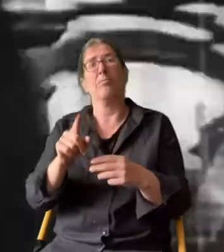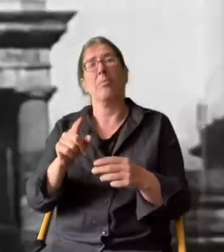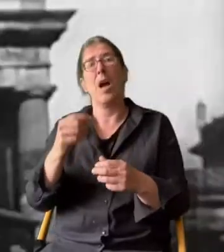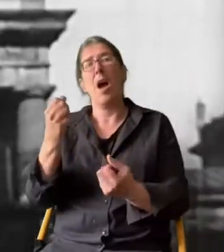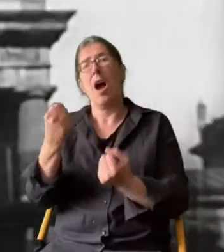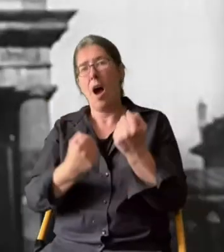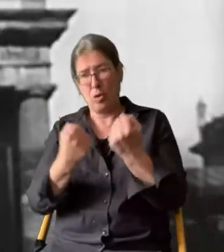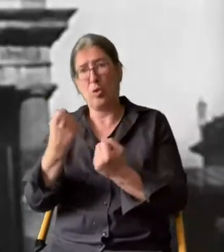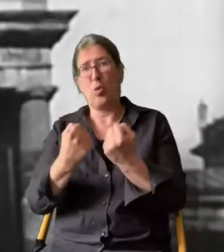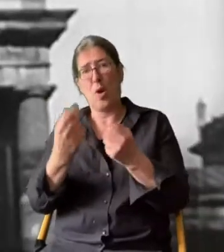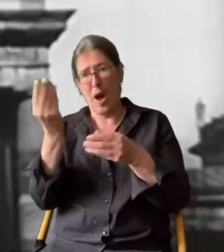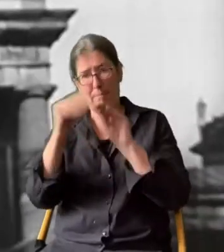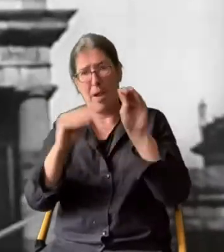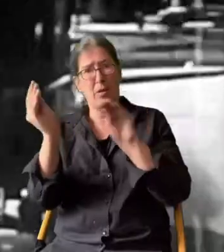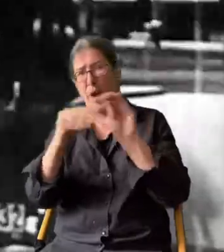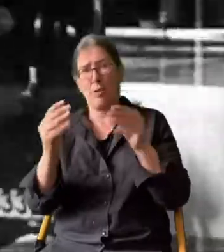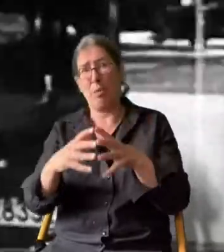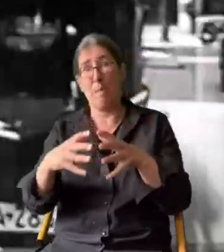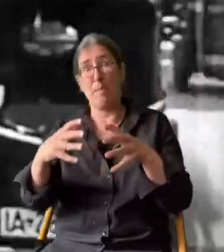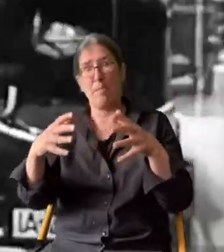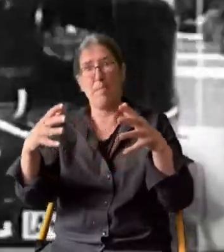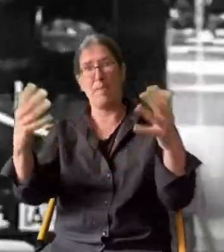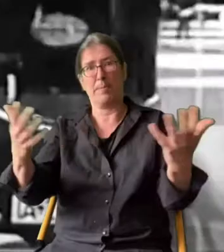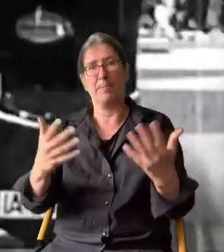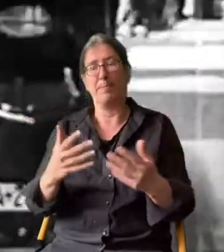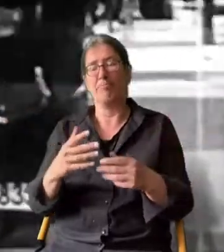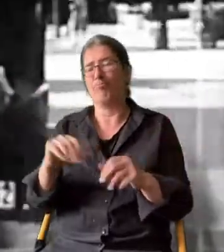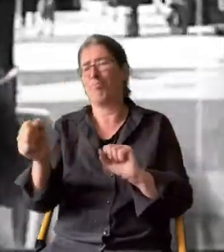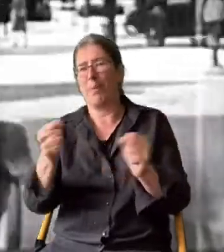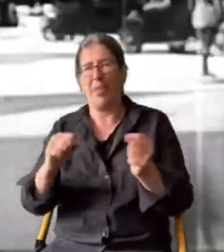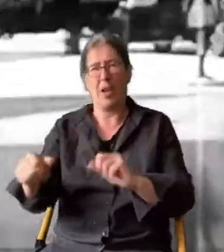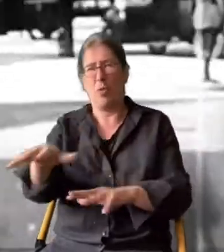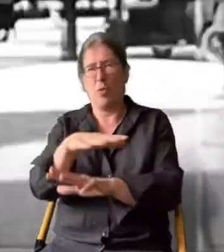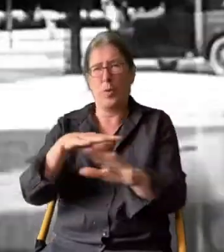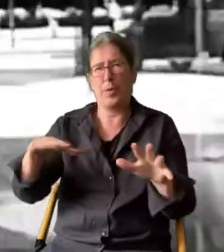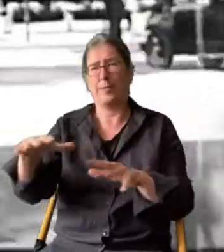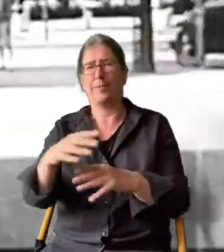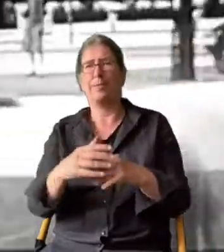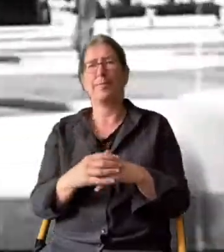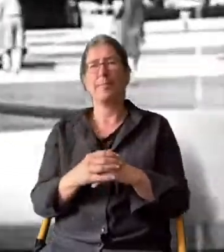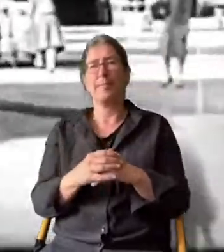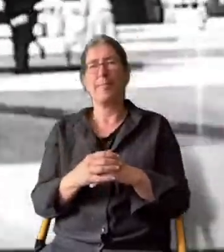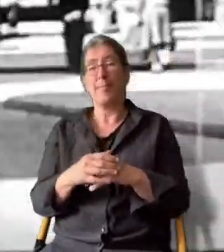der Autozulassungen steigt sprunghaft an. Das ganze Land scheint in Bewegung.